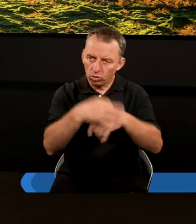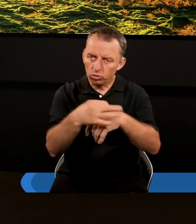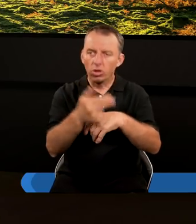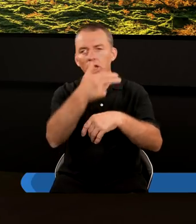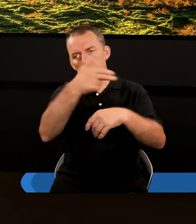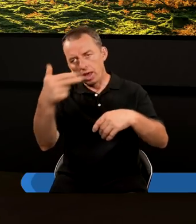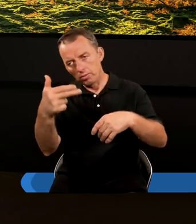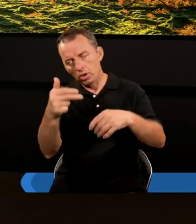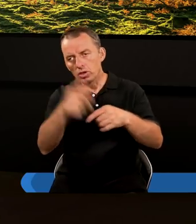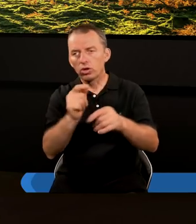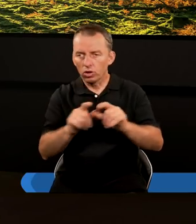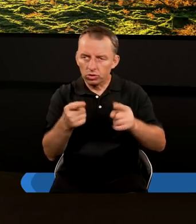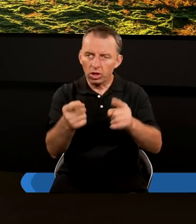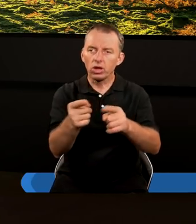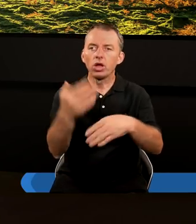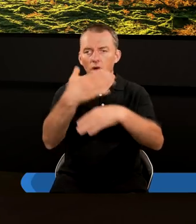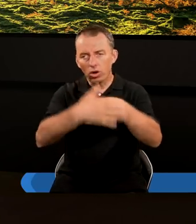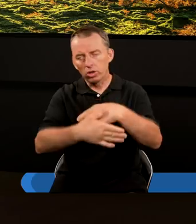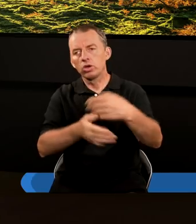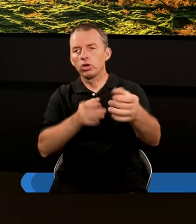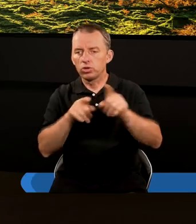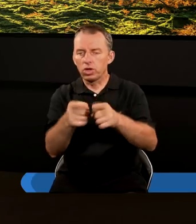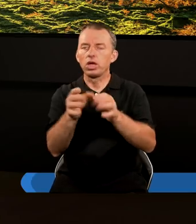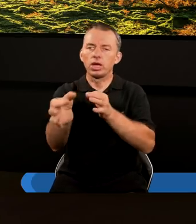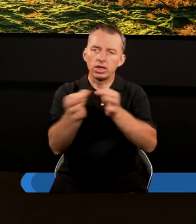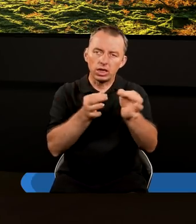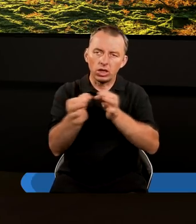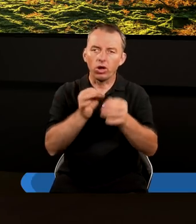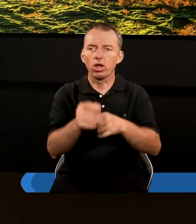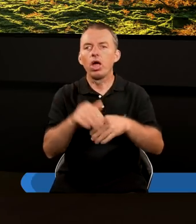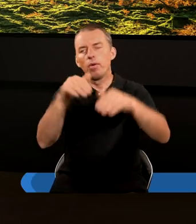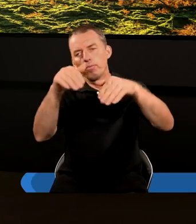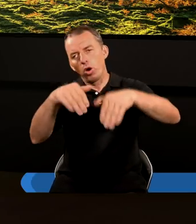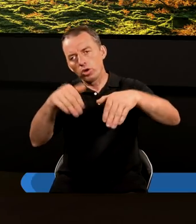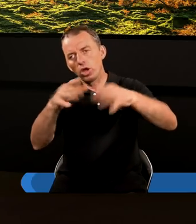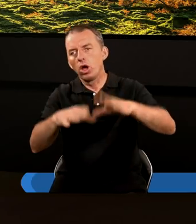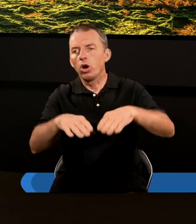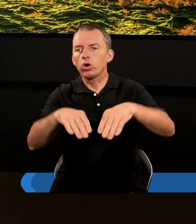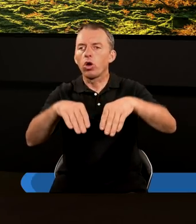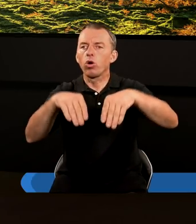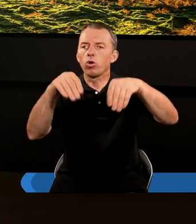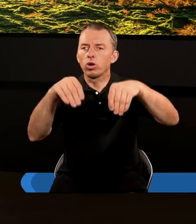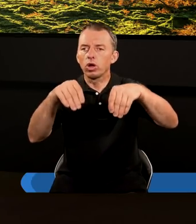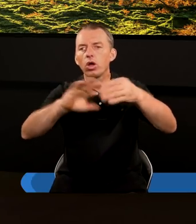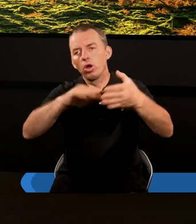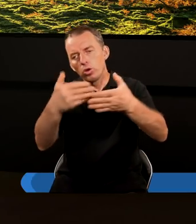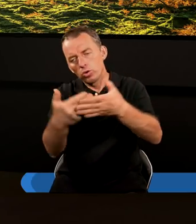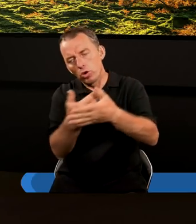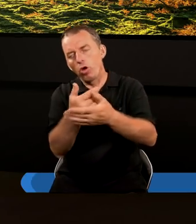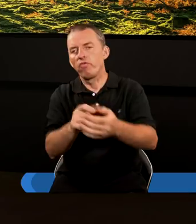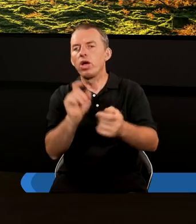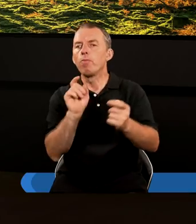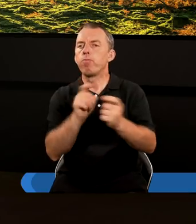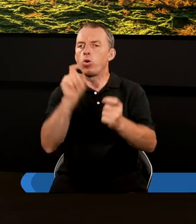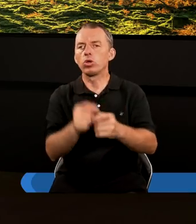które kończy dzieje, kończy historię. Albo może rozpoczyna ją od zupełnie nowego punktu,